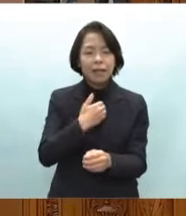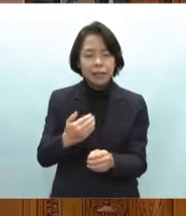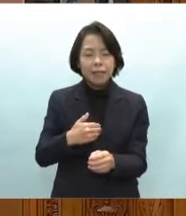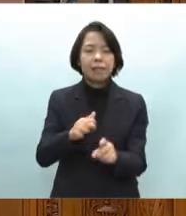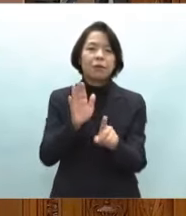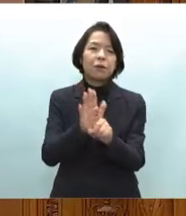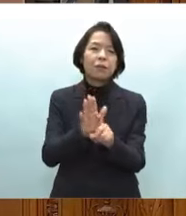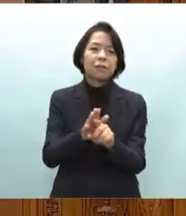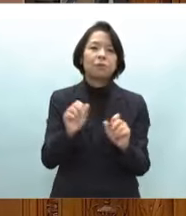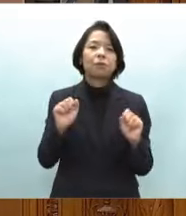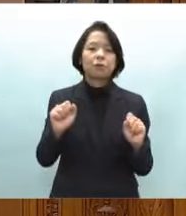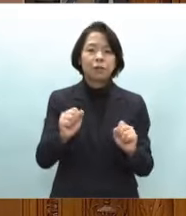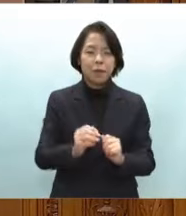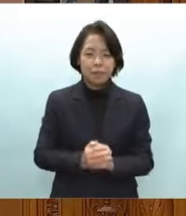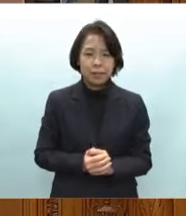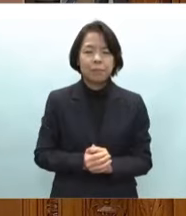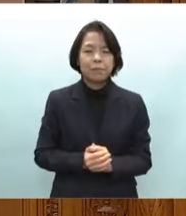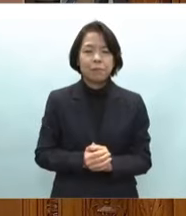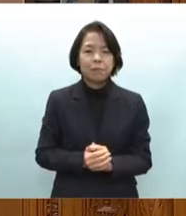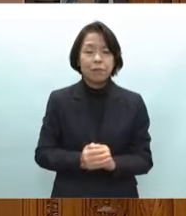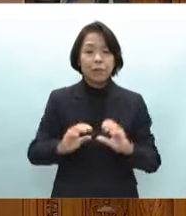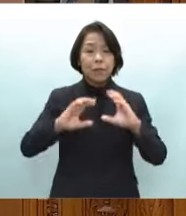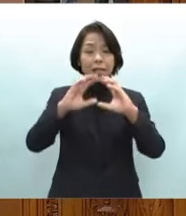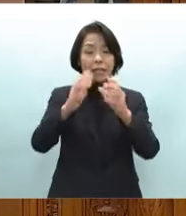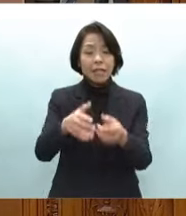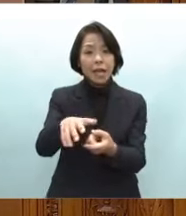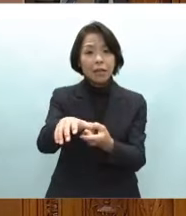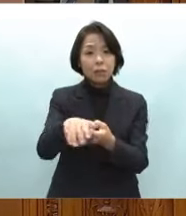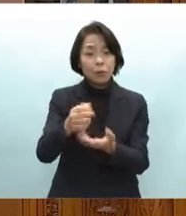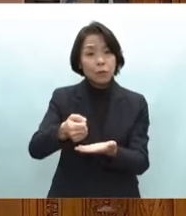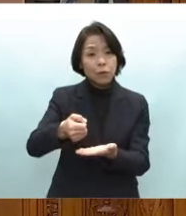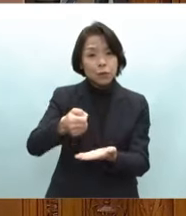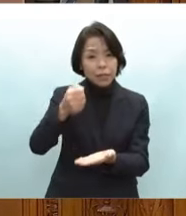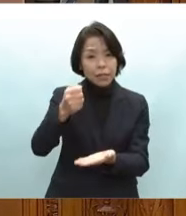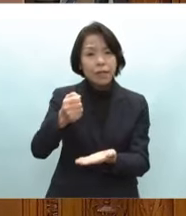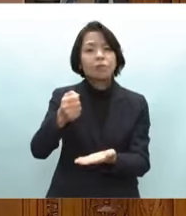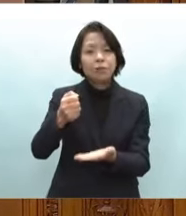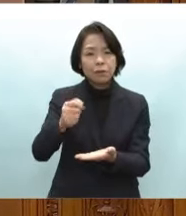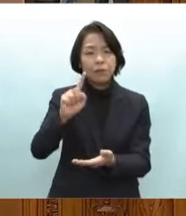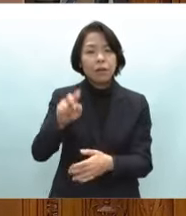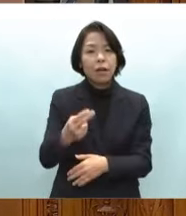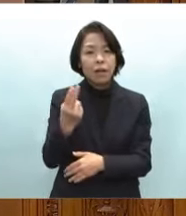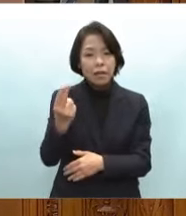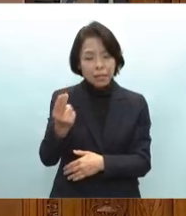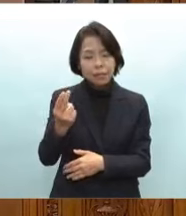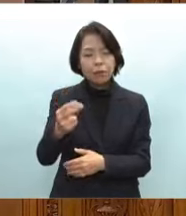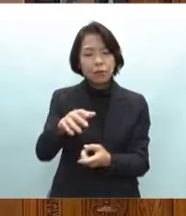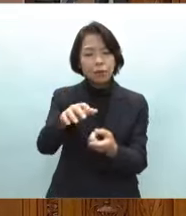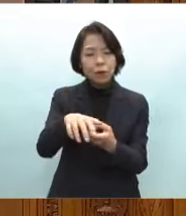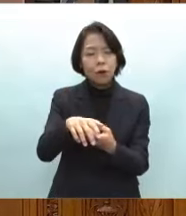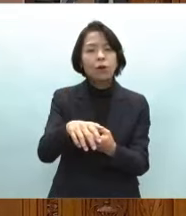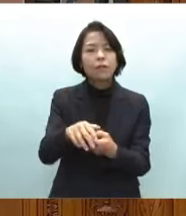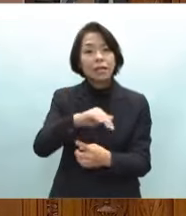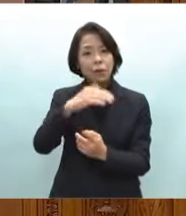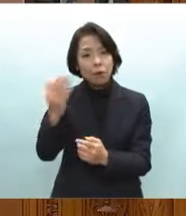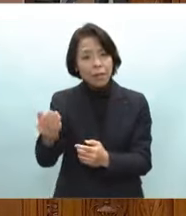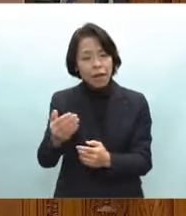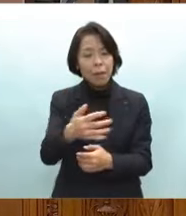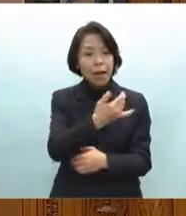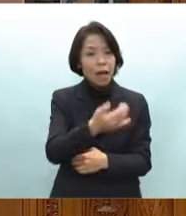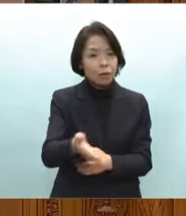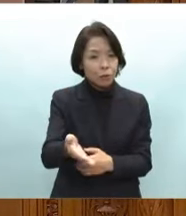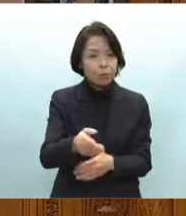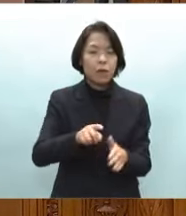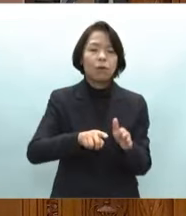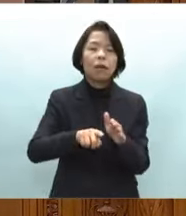をしてまりますまた世界農業遺産の野党の里山里海を代表とする